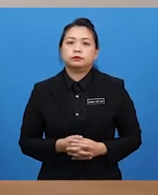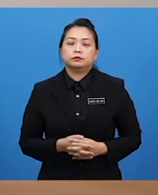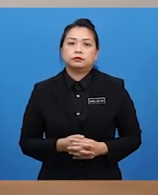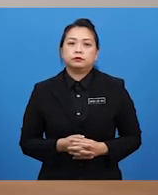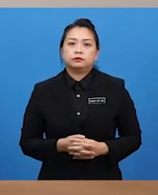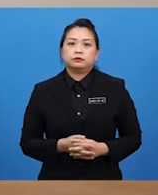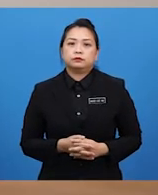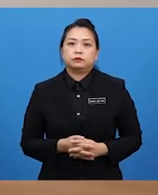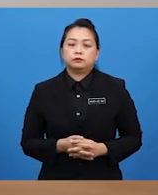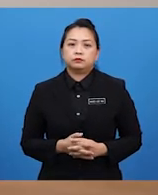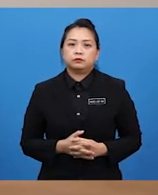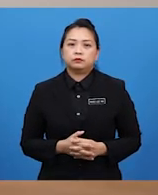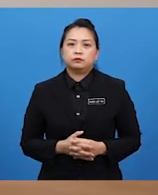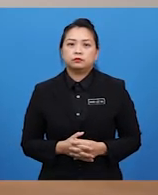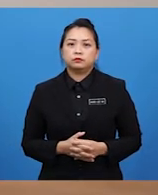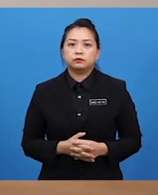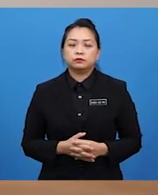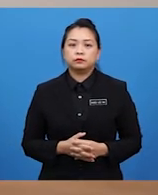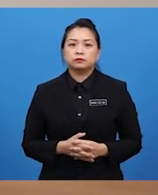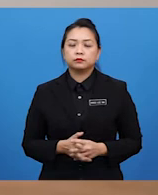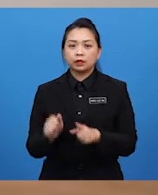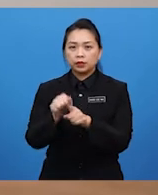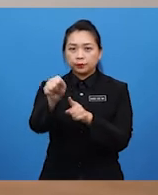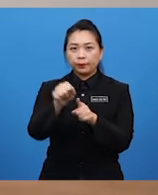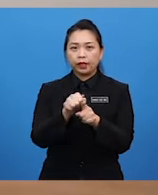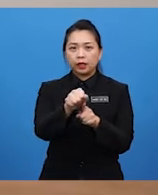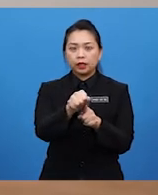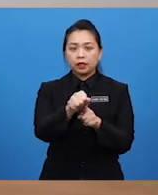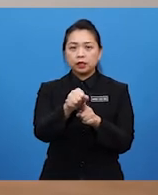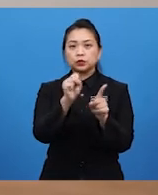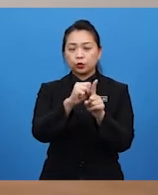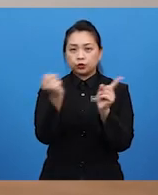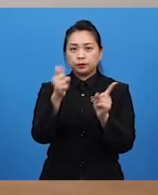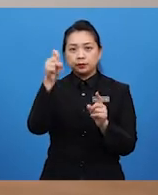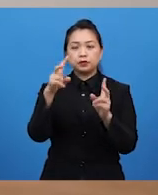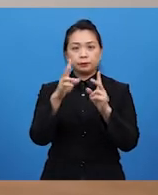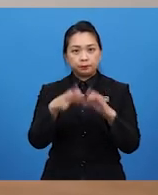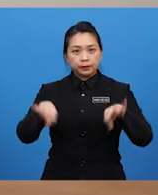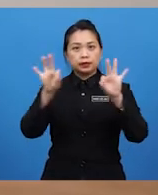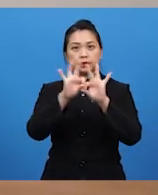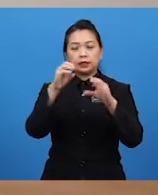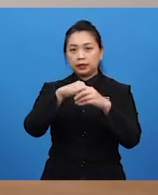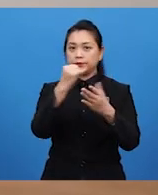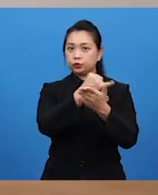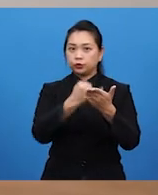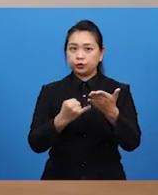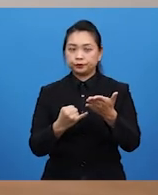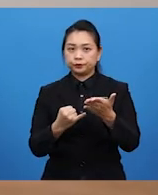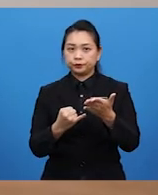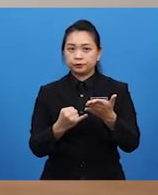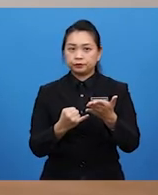memang menarik ini Cikgu Arief ya. Saya rasa aspek sosiologi ini mesti penting dalam seni visual. Betul tak Cikgu